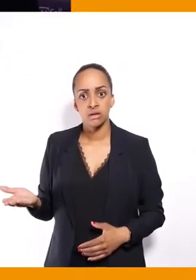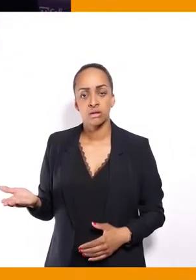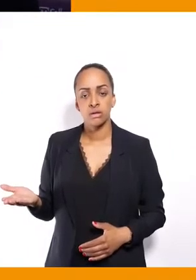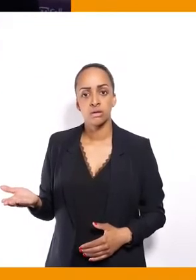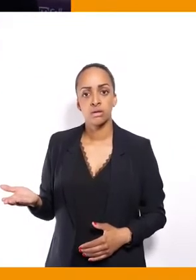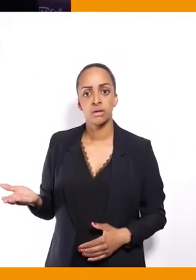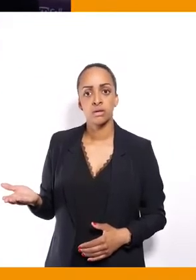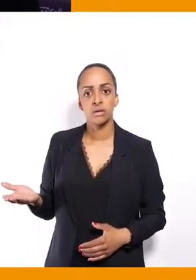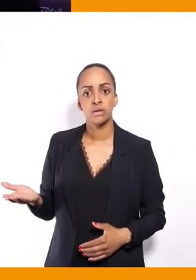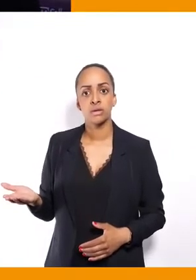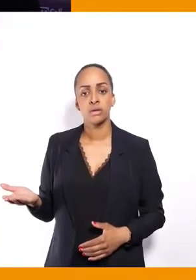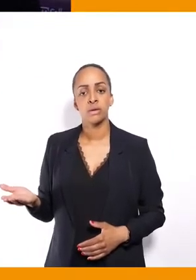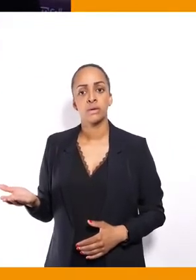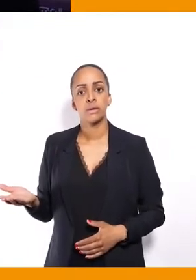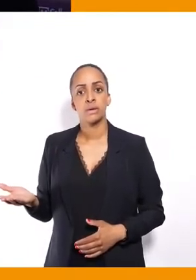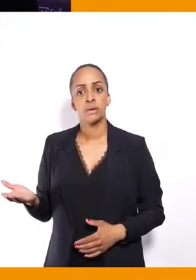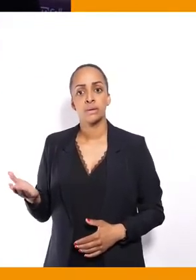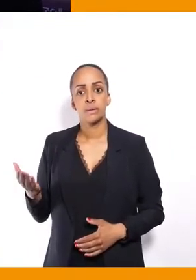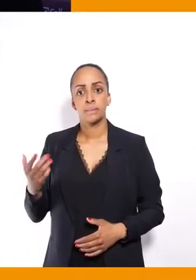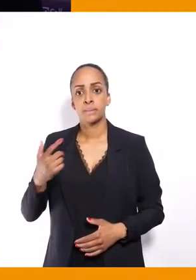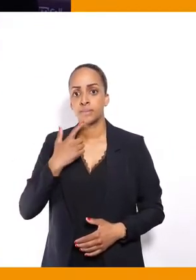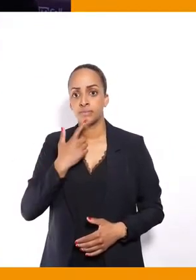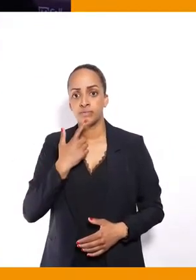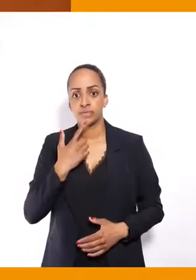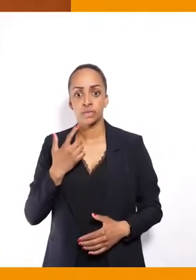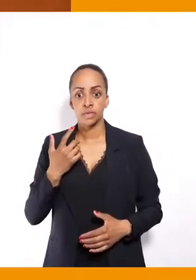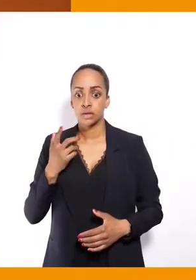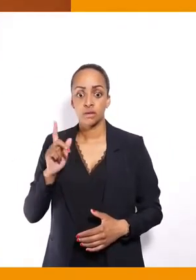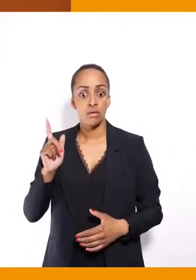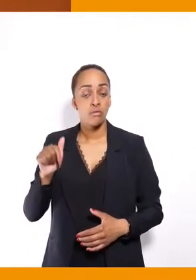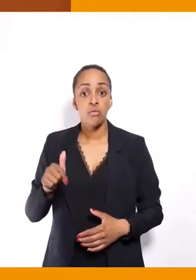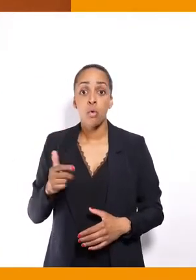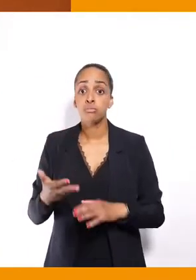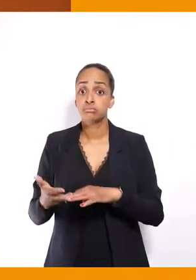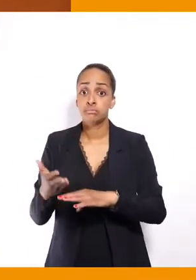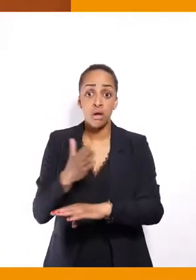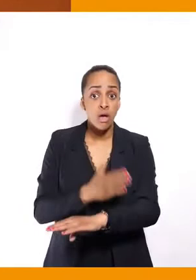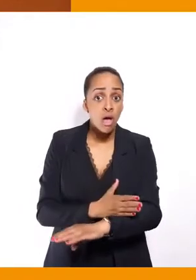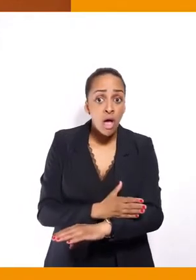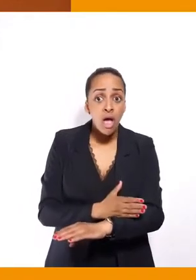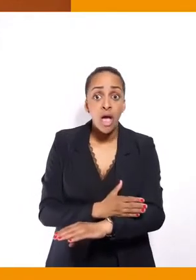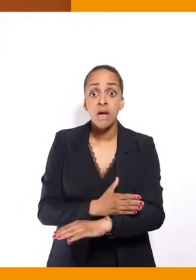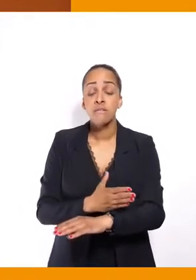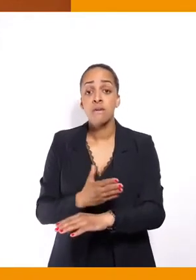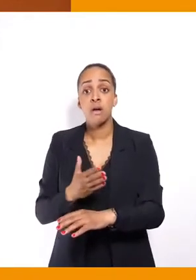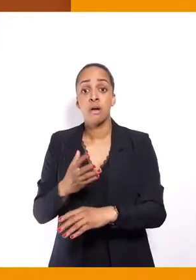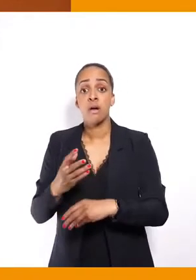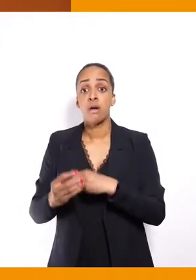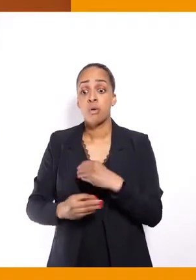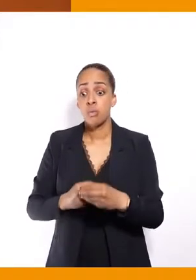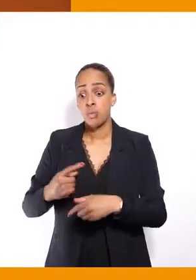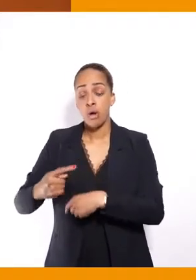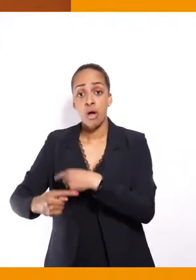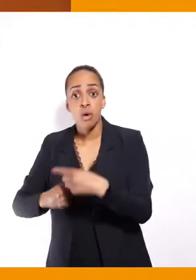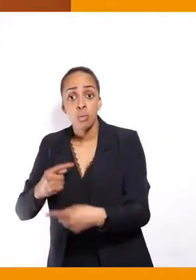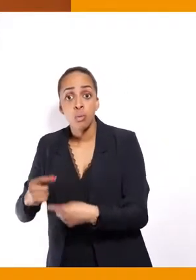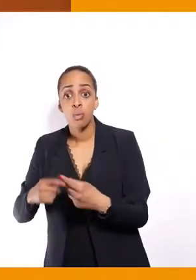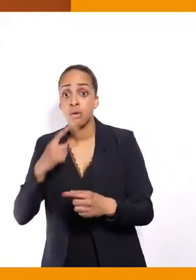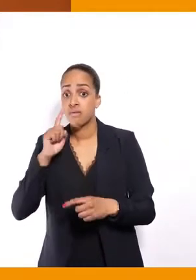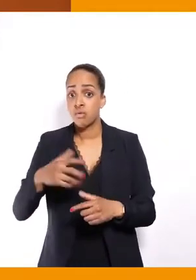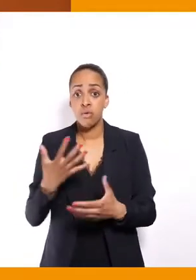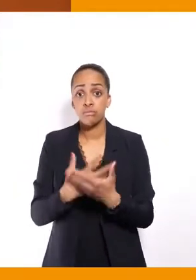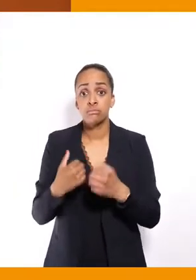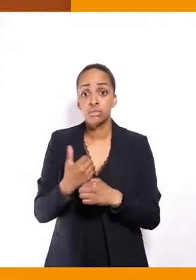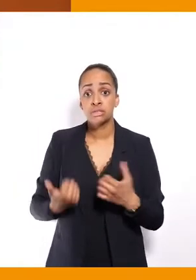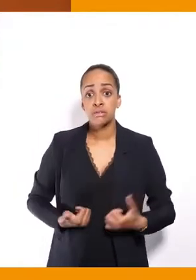de déposer ses comptes de campagne ou alors est-ce que c'est avant qu s'assure, par exemple, avec un service public de l'accessibilité